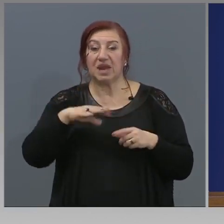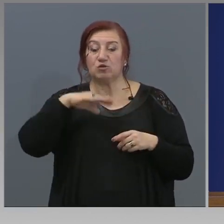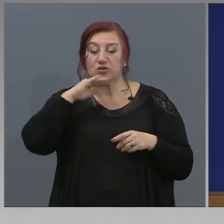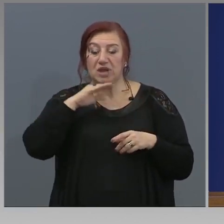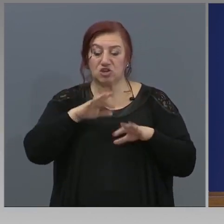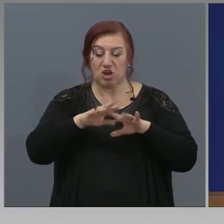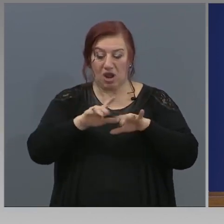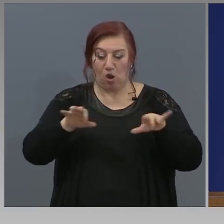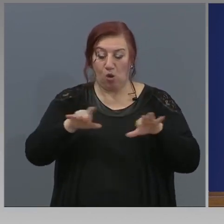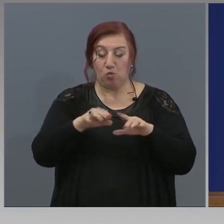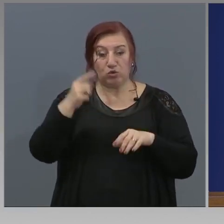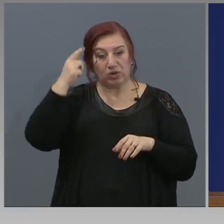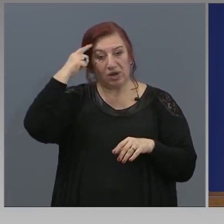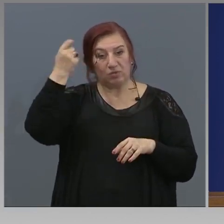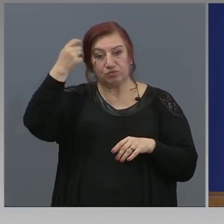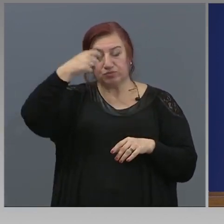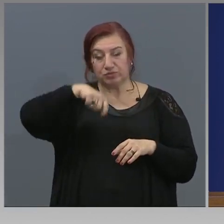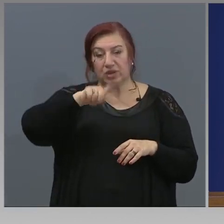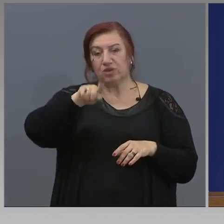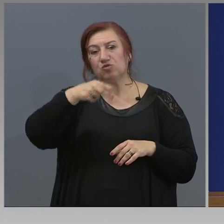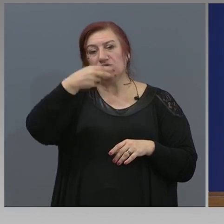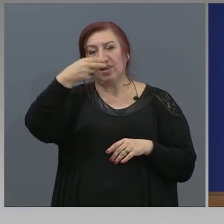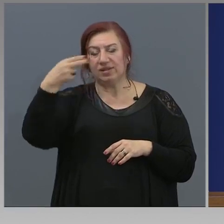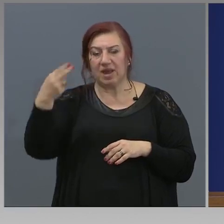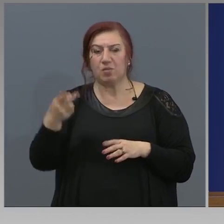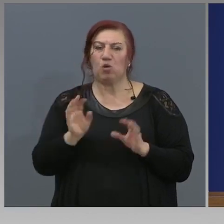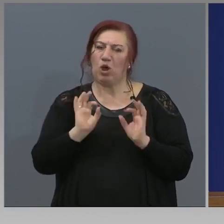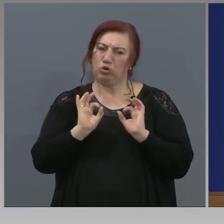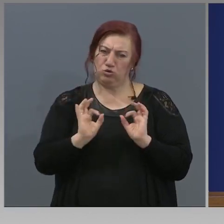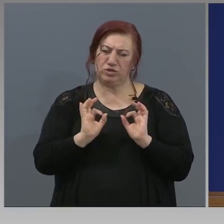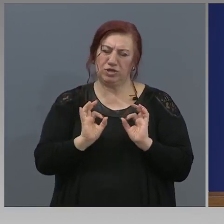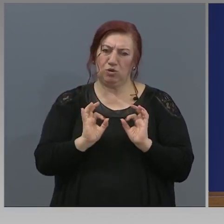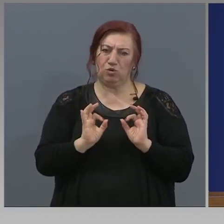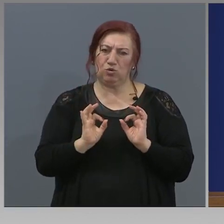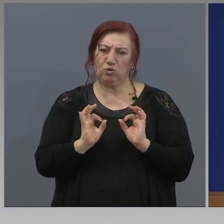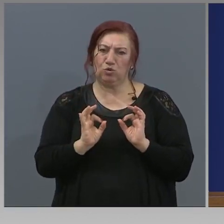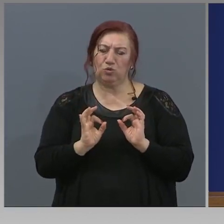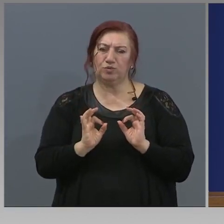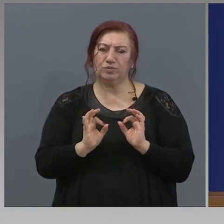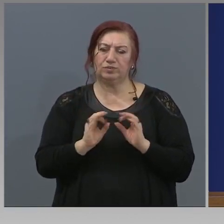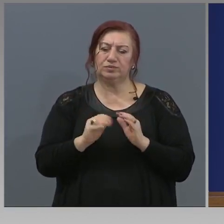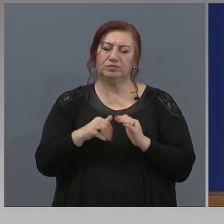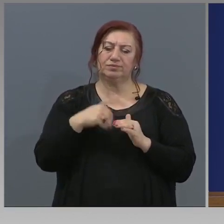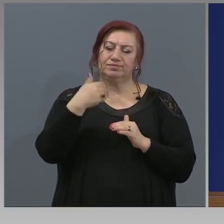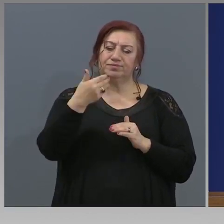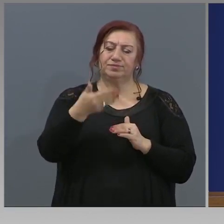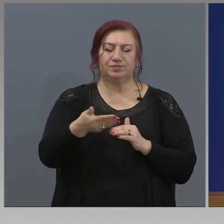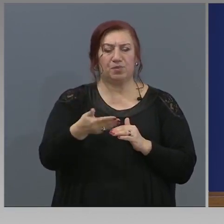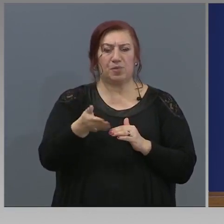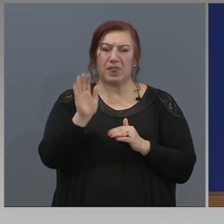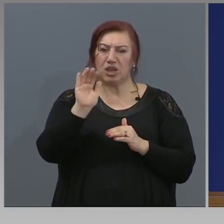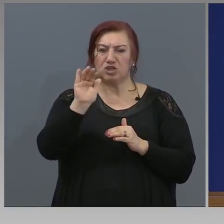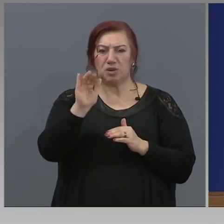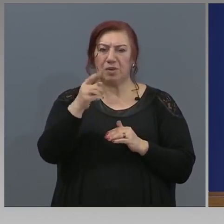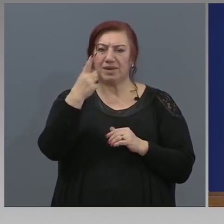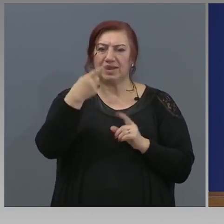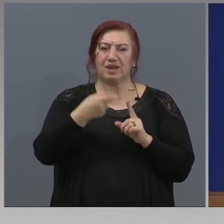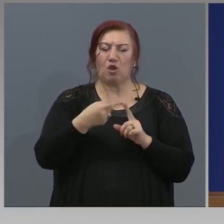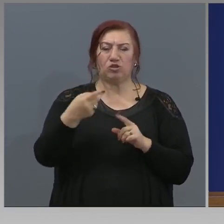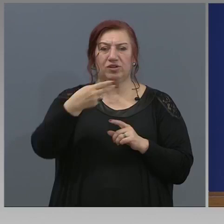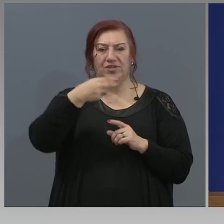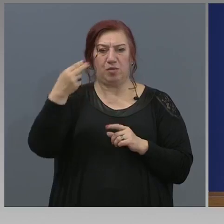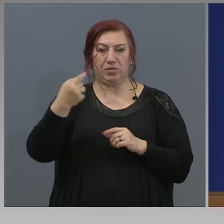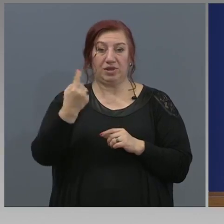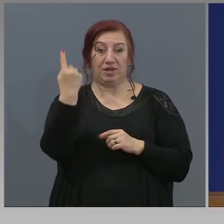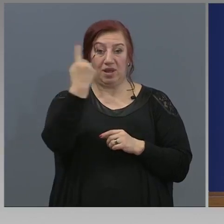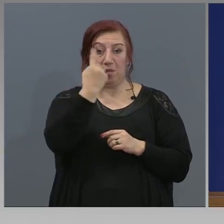грамотност и дигитална култура, това е тема, която със сигурност ще бъде една от темите на първо